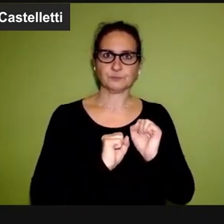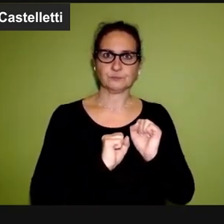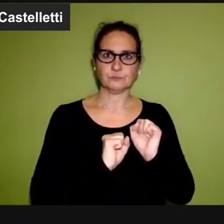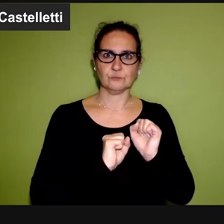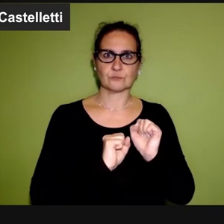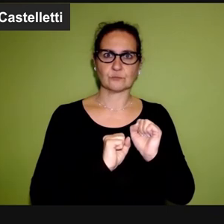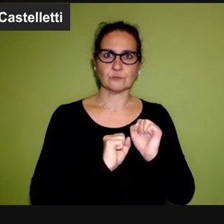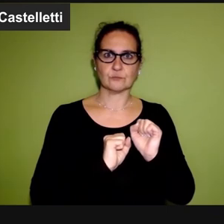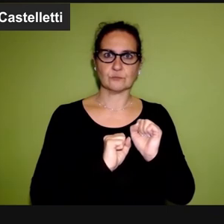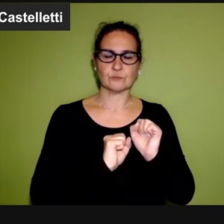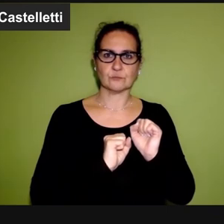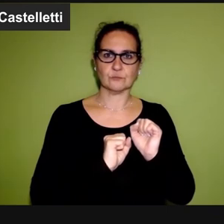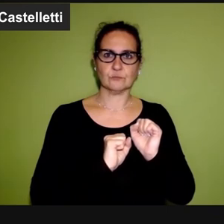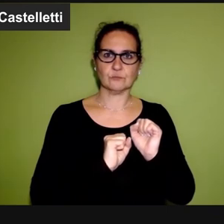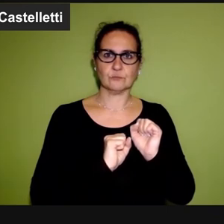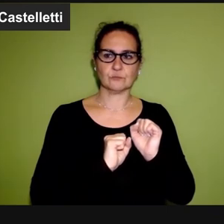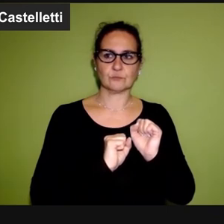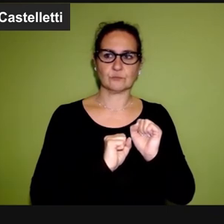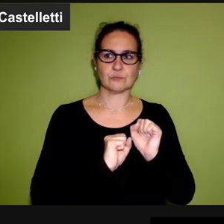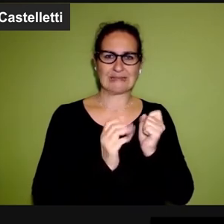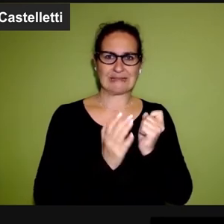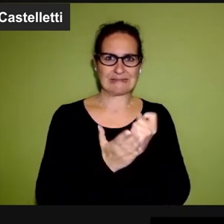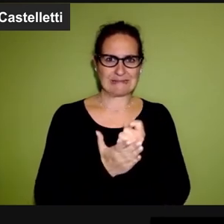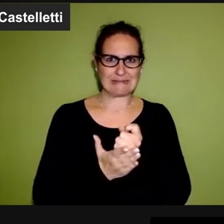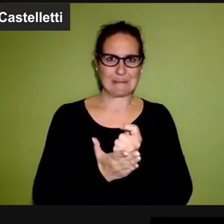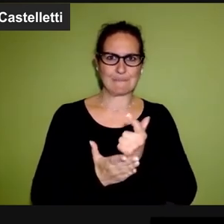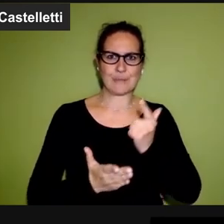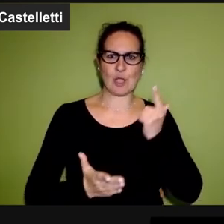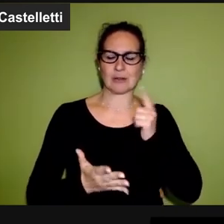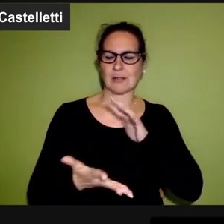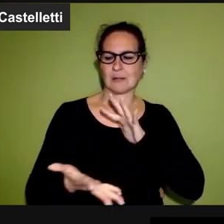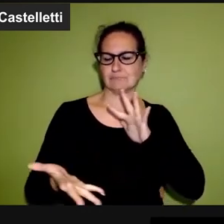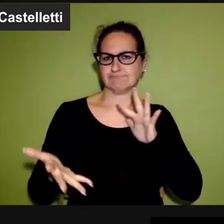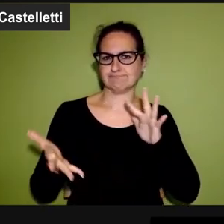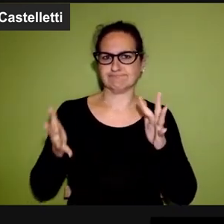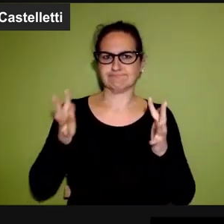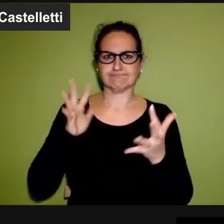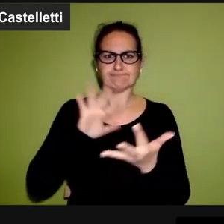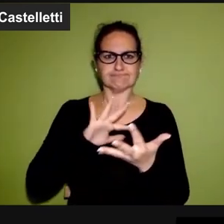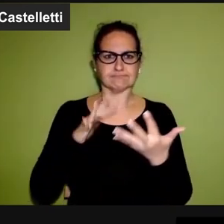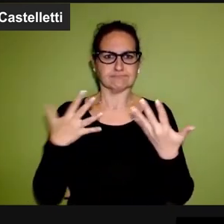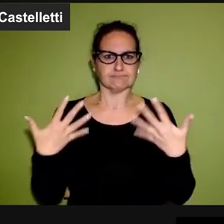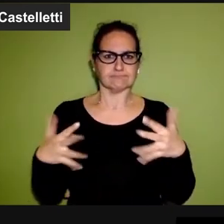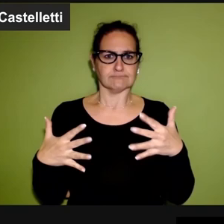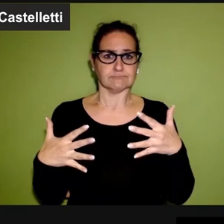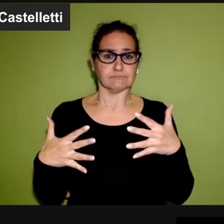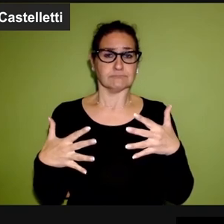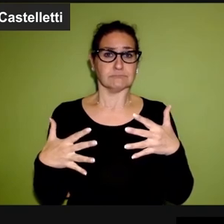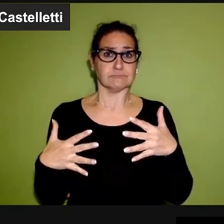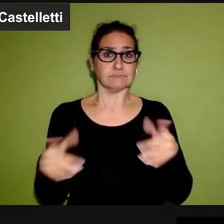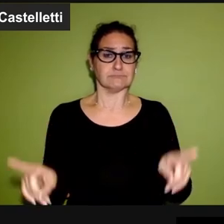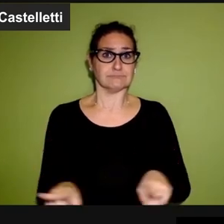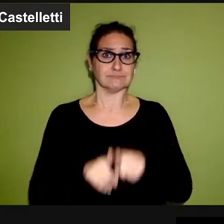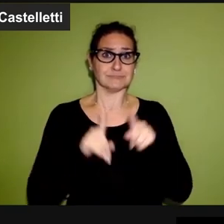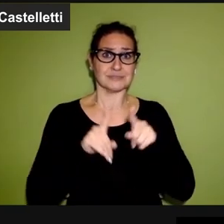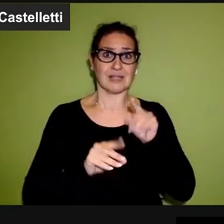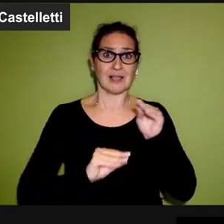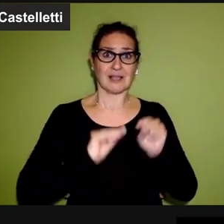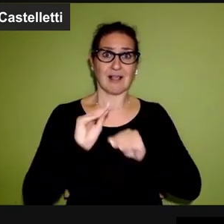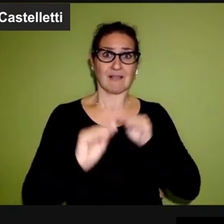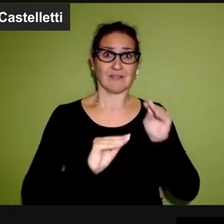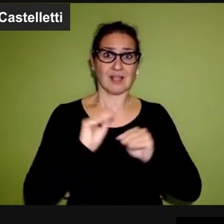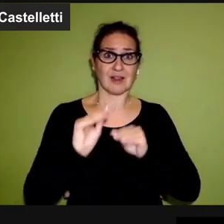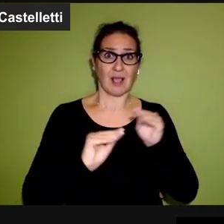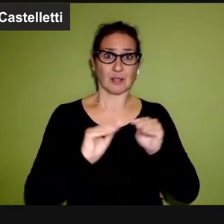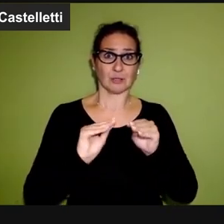significativo e disvolta di quello che accadde tanti decenni fa